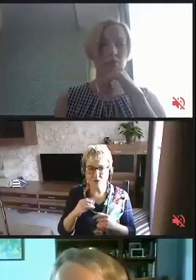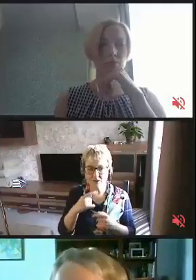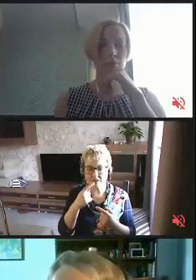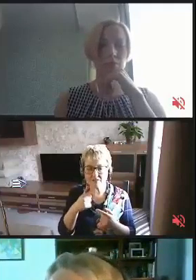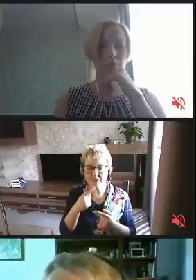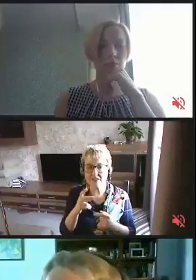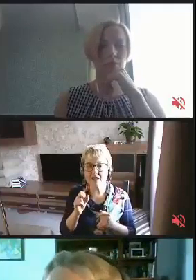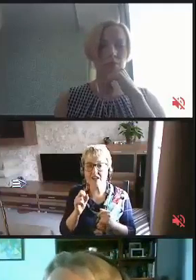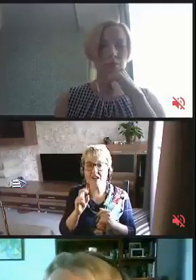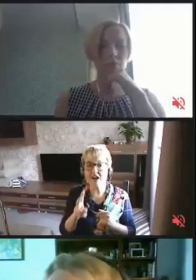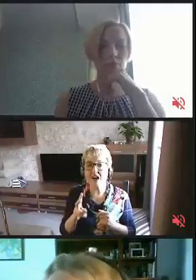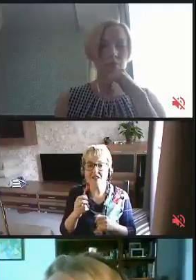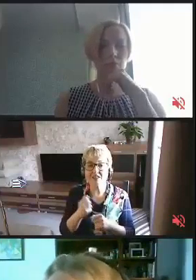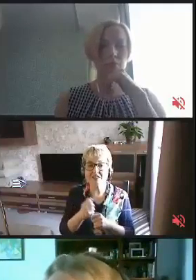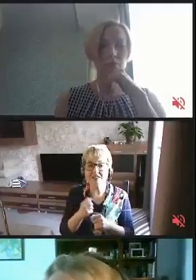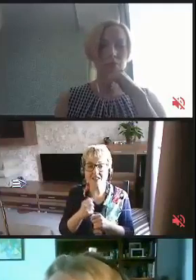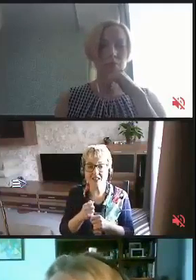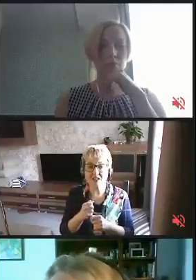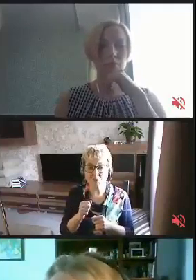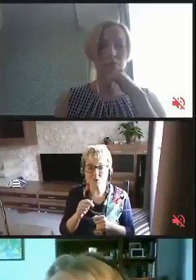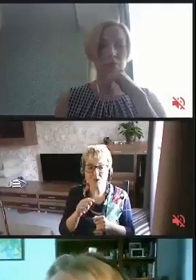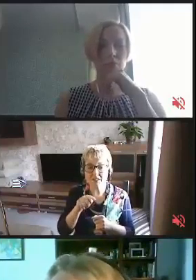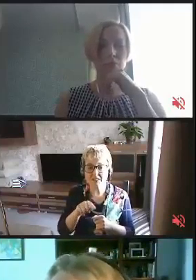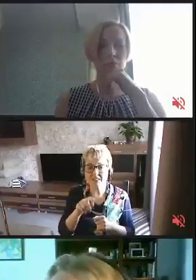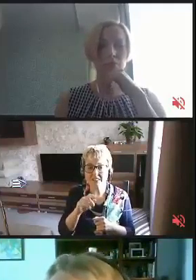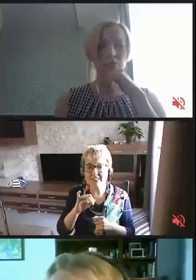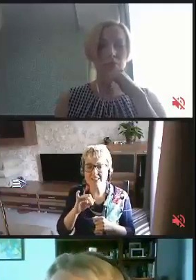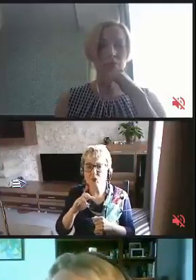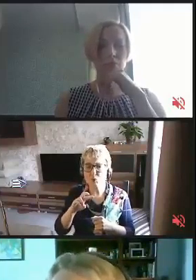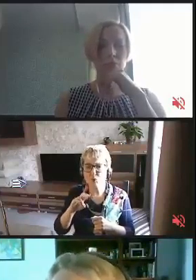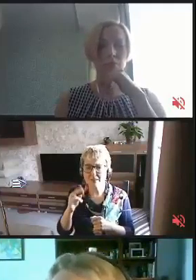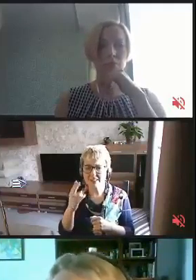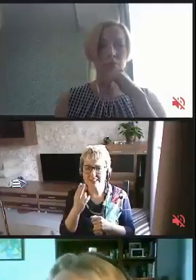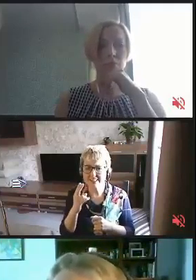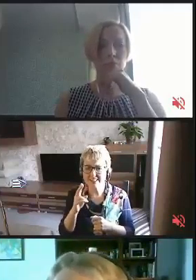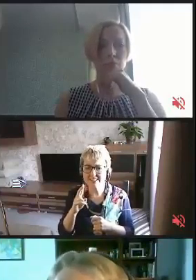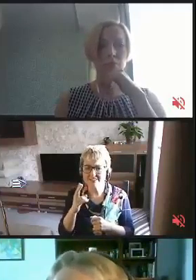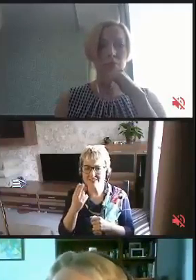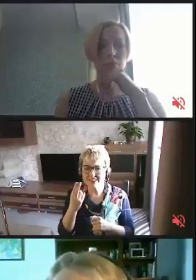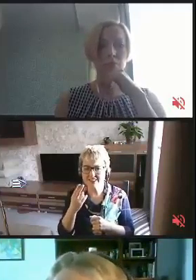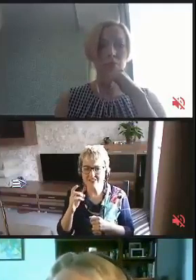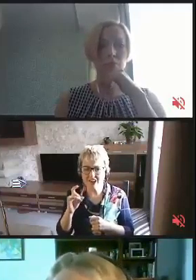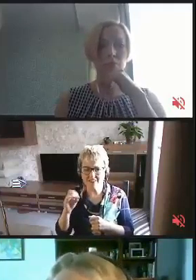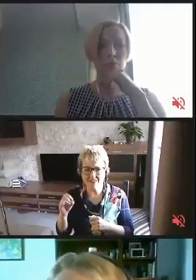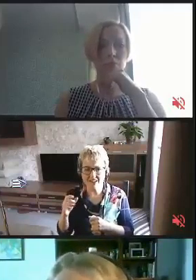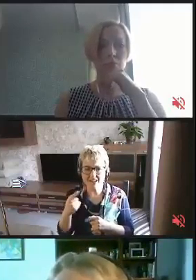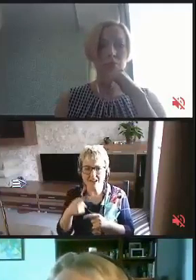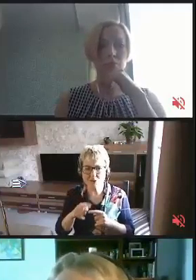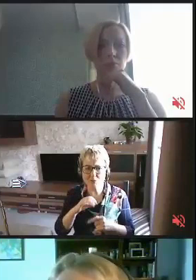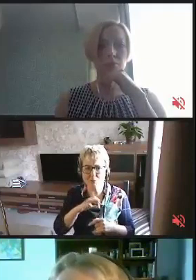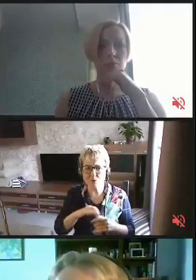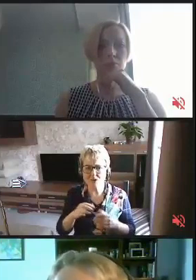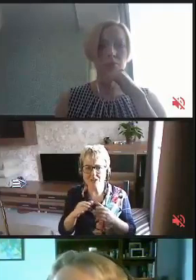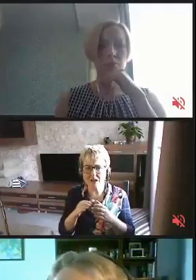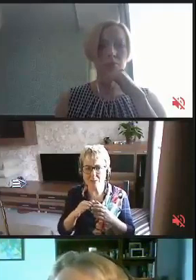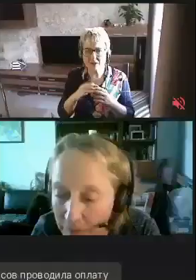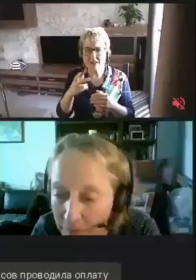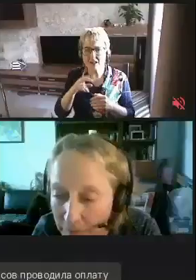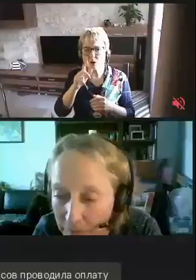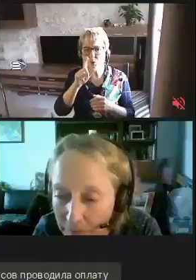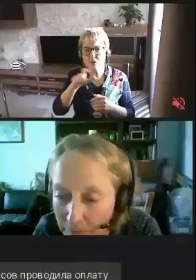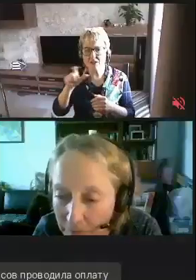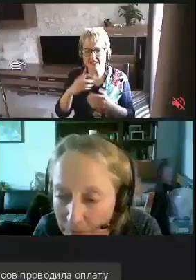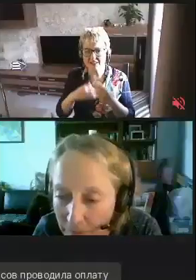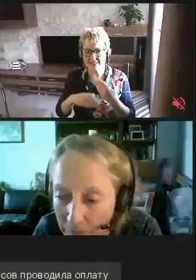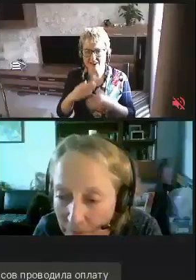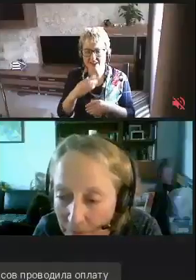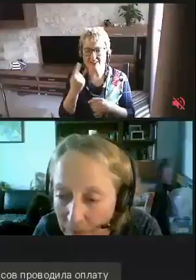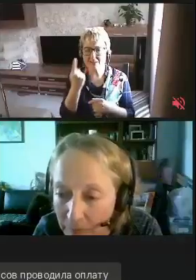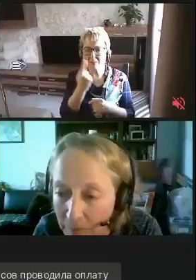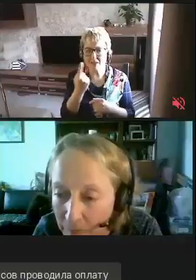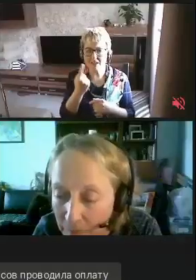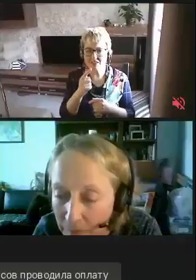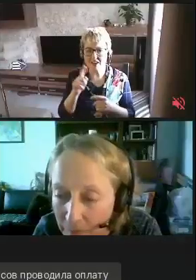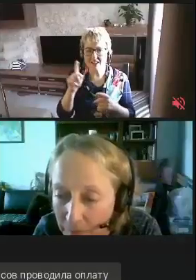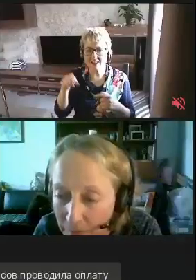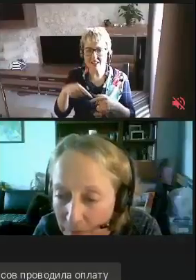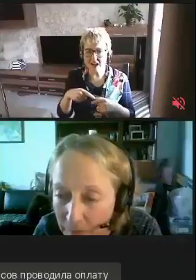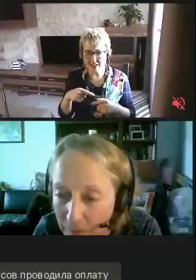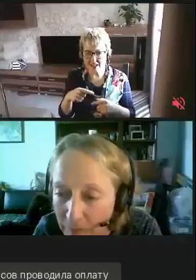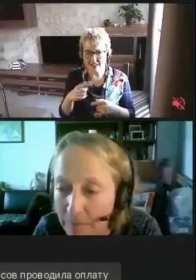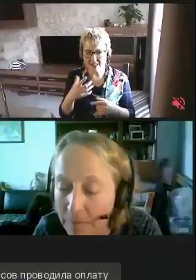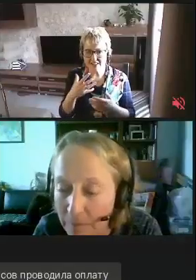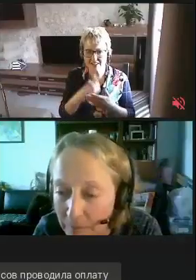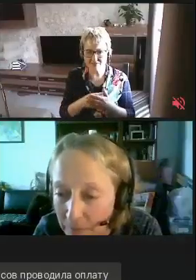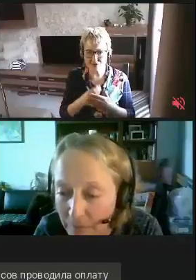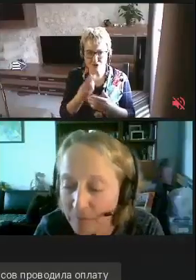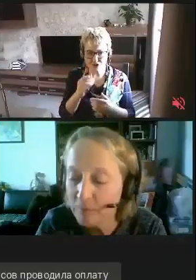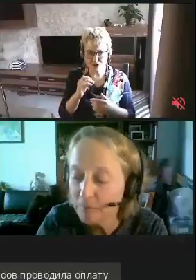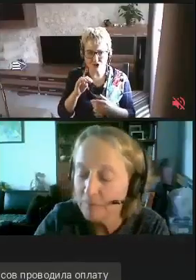те инструменты цифровые, которыми пользуется компания, доступными для людей с инвалидностью? Первое. Нанять в